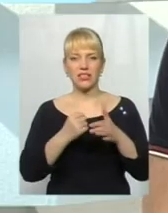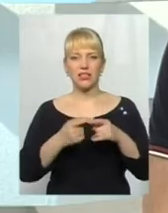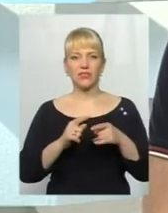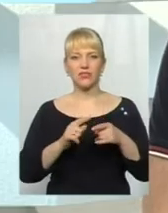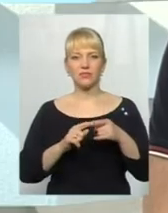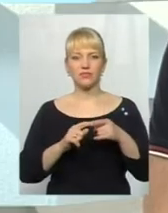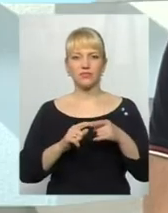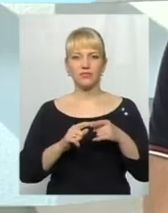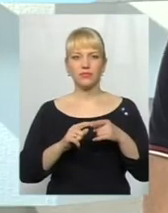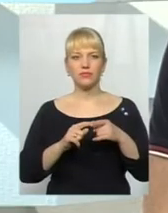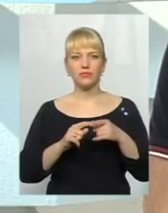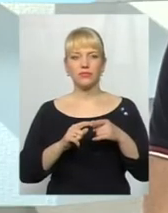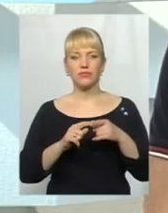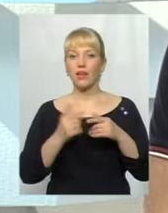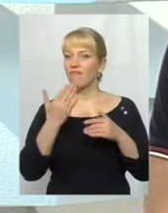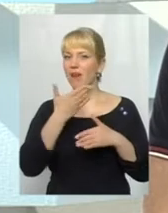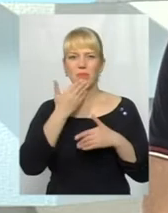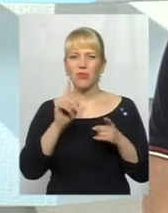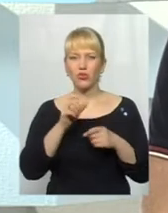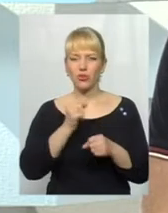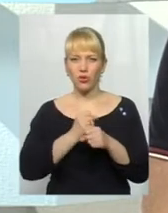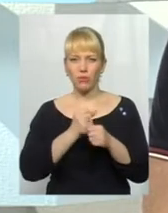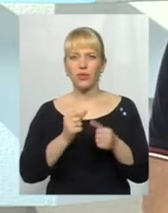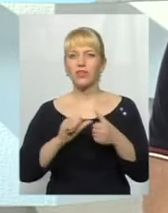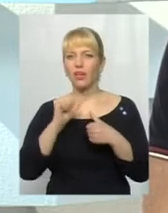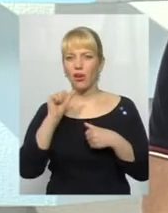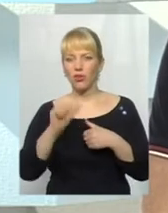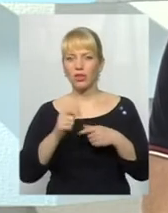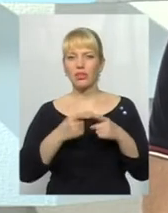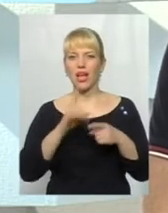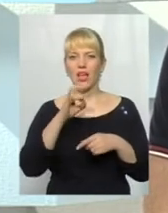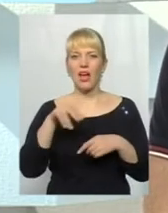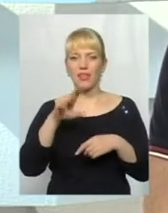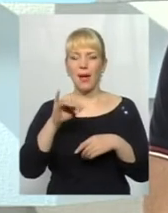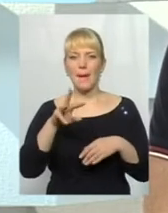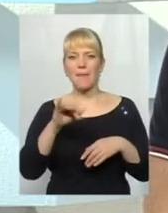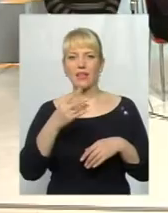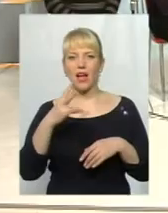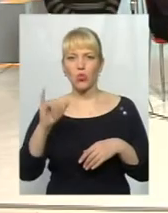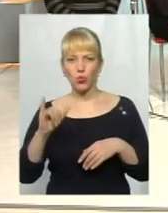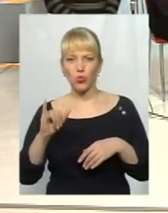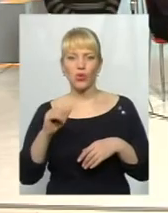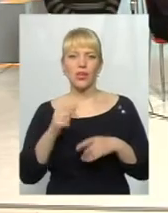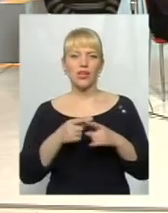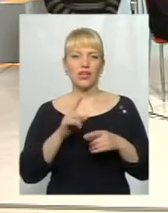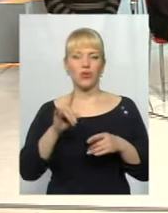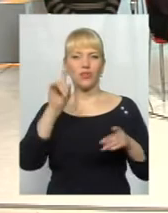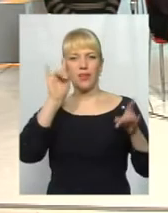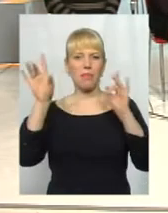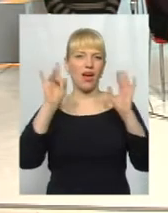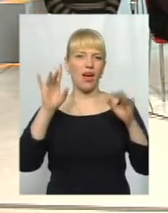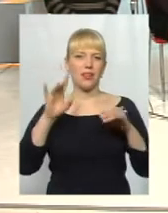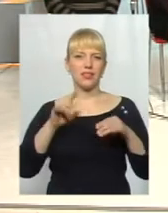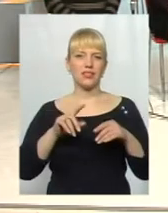грабчих. А що немає, що робити? Дякую, де Майдан виходить та працюєтесь по місту Хмельницькому.